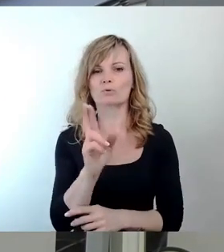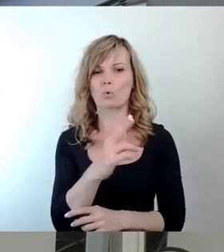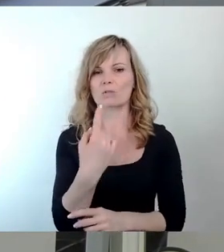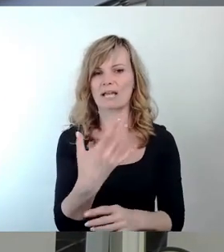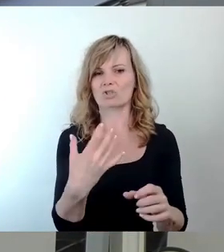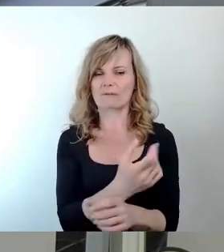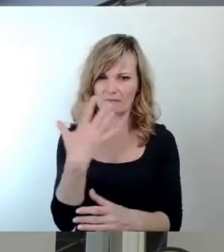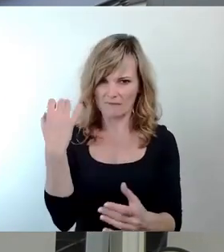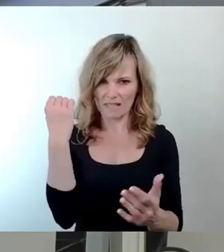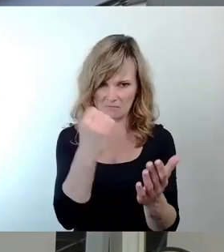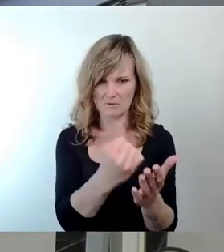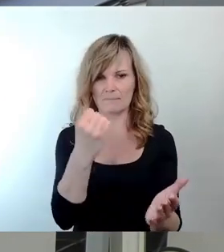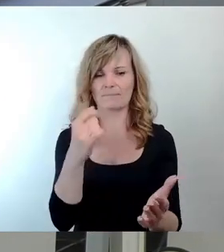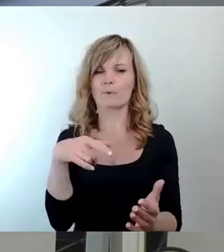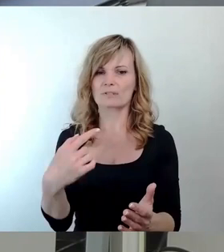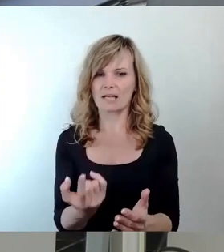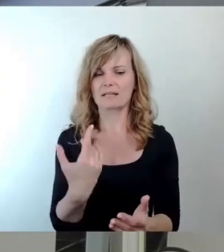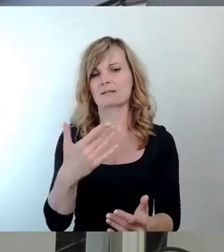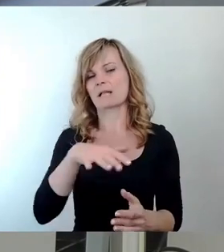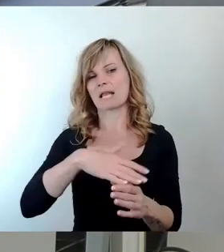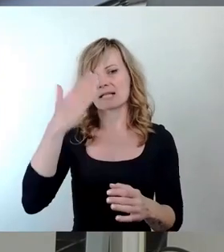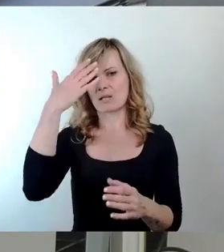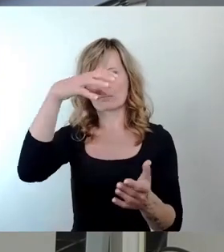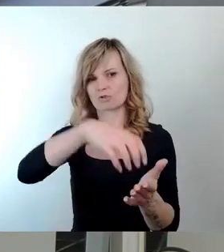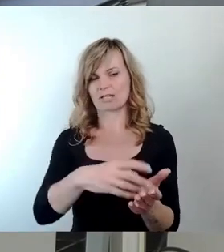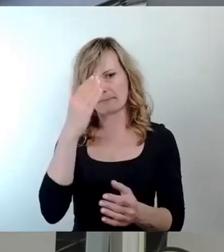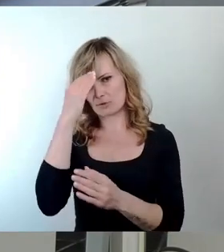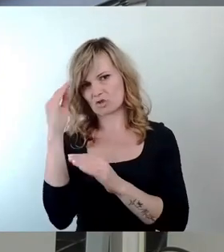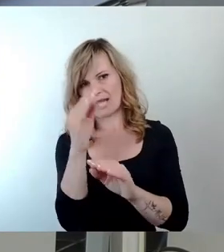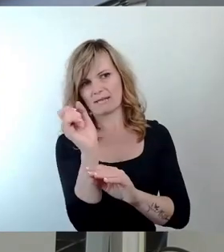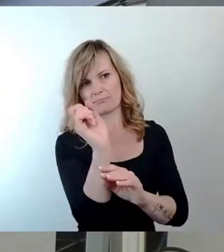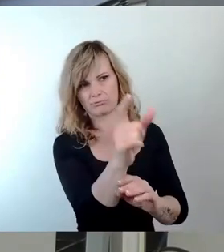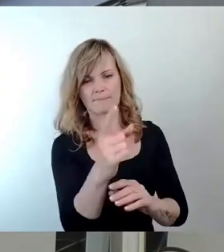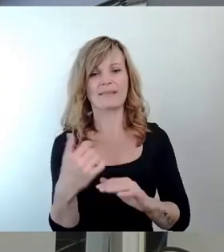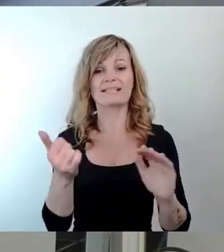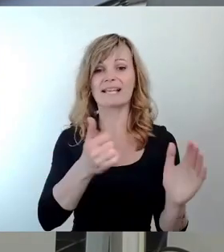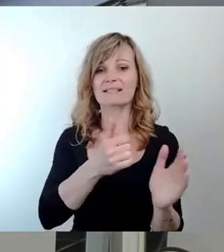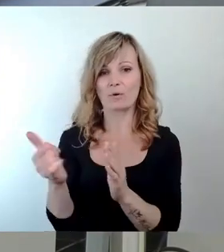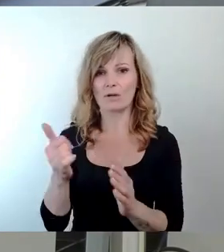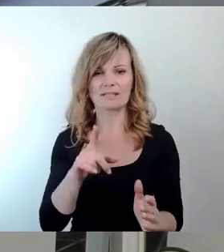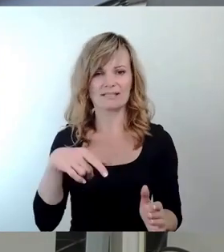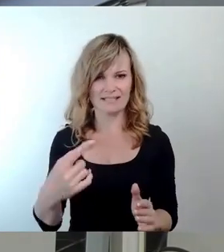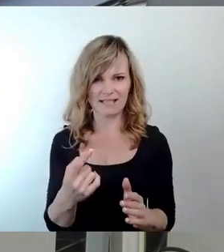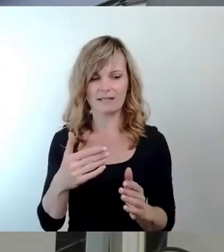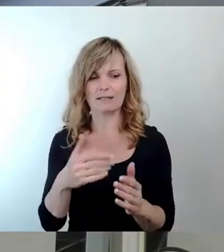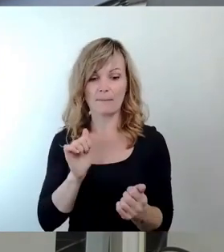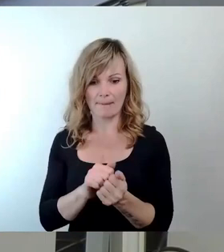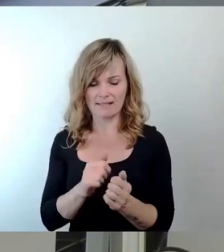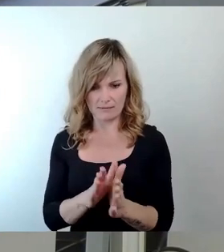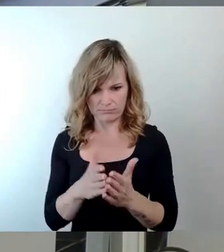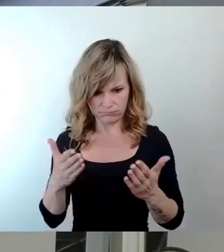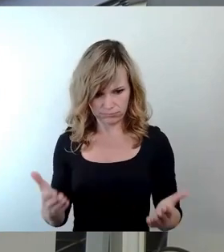Bescheid in der Landeshauptstadt eingegangen. Sechs Wochen, nachdem das auch durch die Presse ging, dass wir uns für den Abriss der